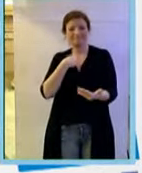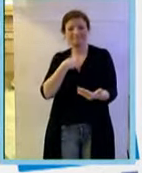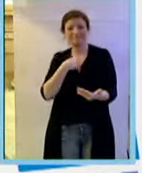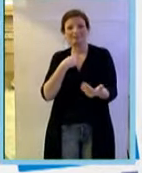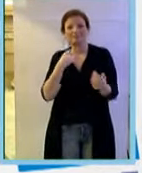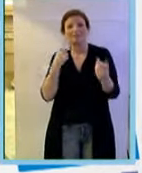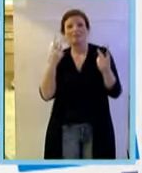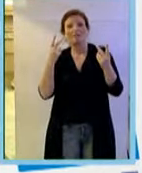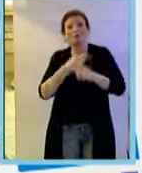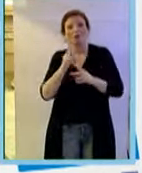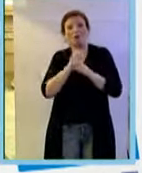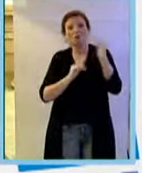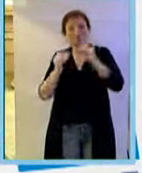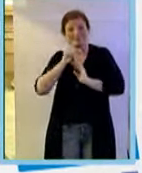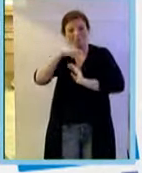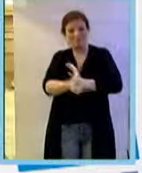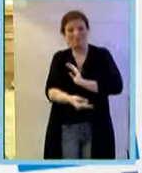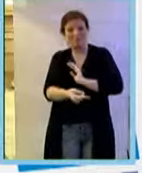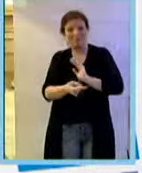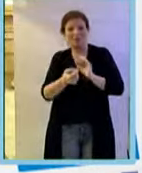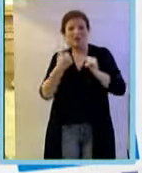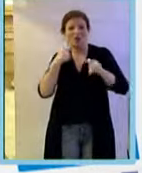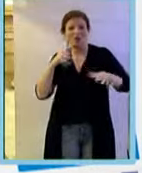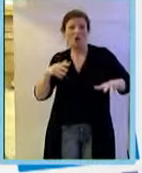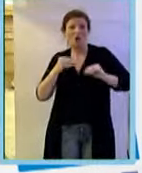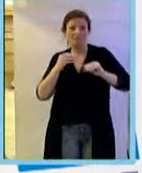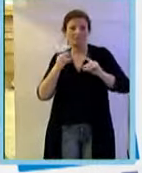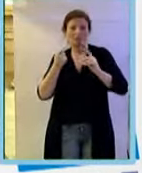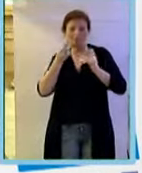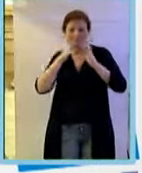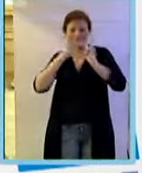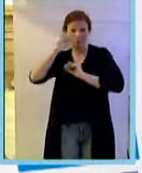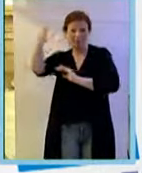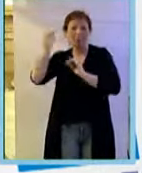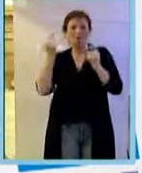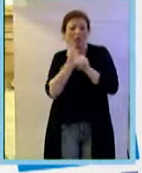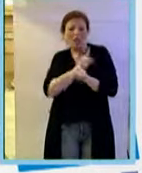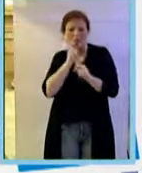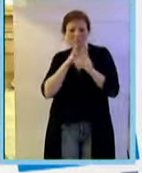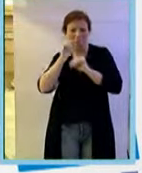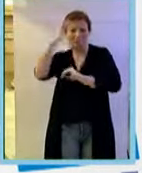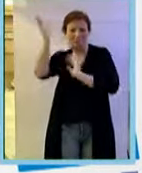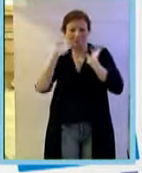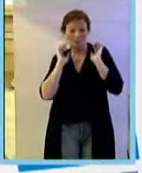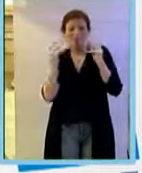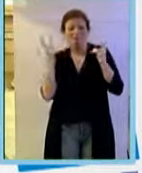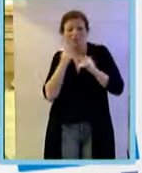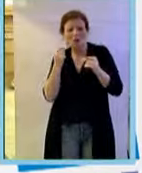Il-ottorato che io ho iniziato nel 1983. Il lavoro era in un campo completamente diverso. Lavoravo nell'endocrinologia,